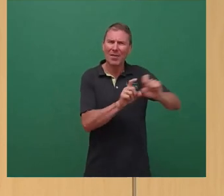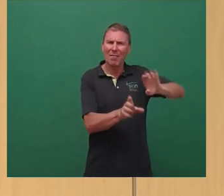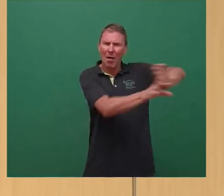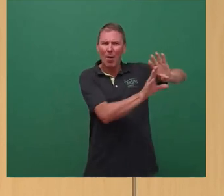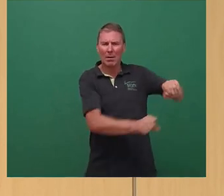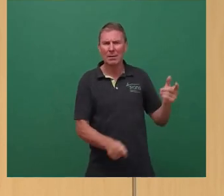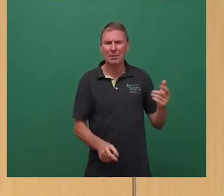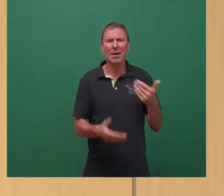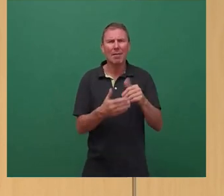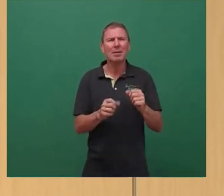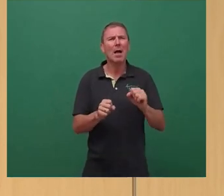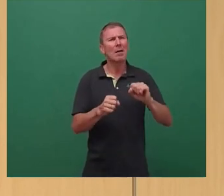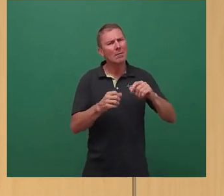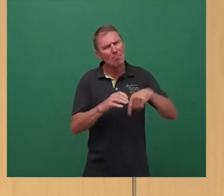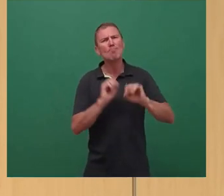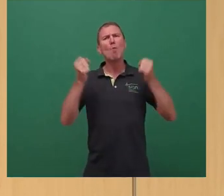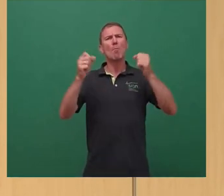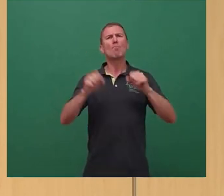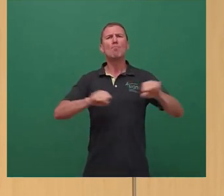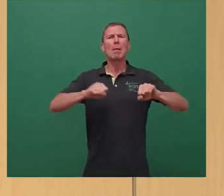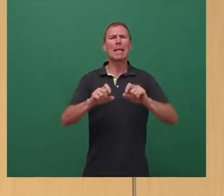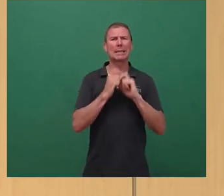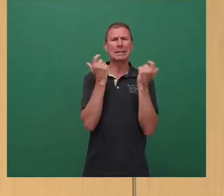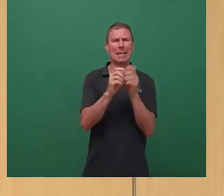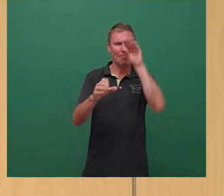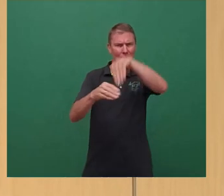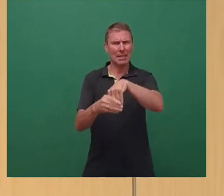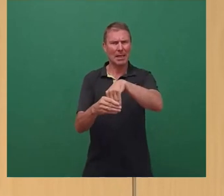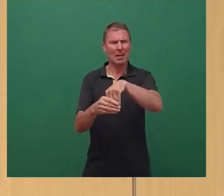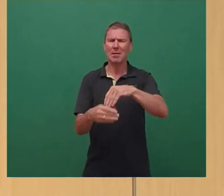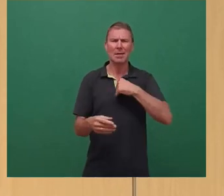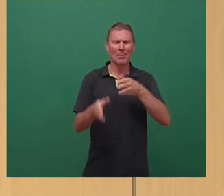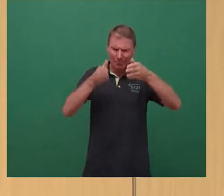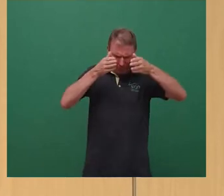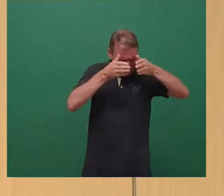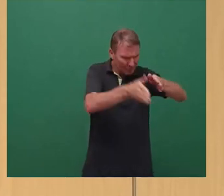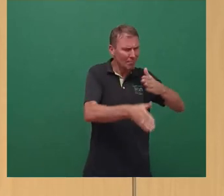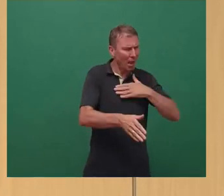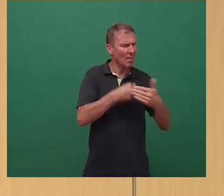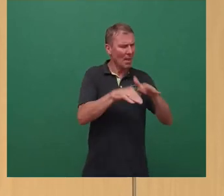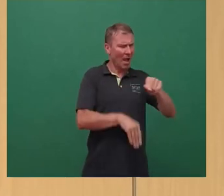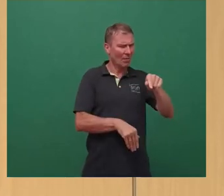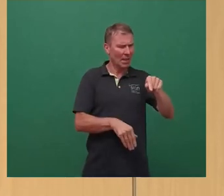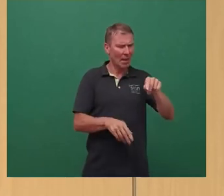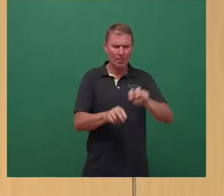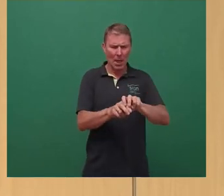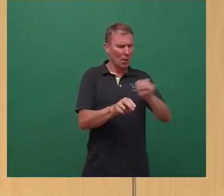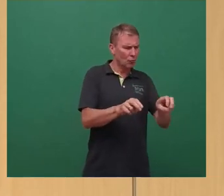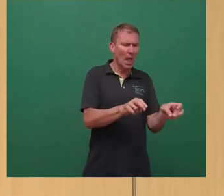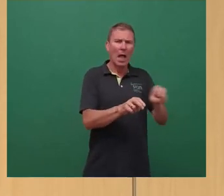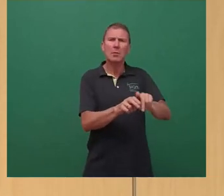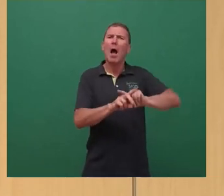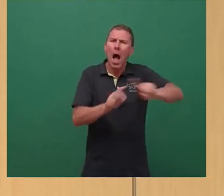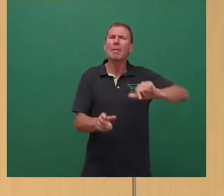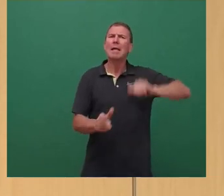Mobilitätsthemen zu integrieren oder konzentriert man sich doch besser auf den klassischen Nahverkehr und lässt dann an den Zu- und Ausstiegspunkten andere Dienstleister